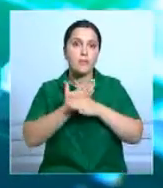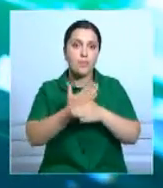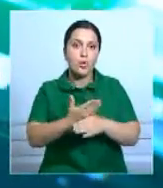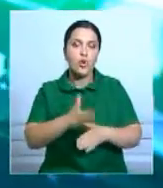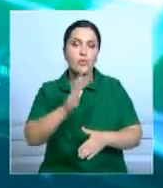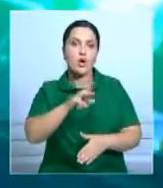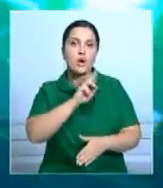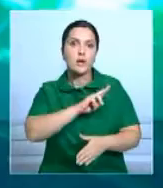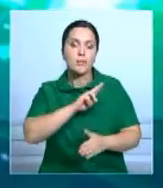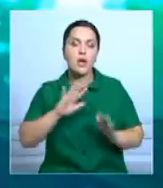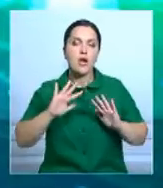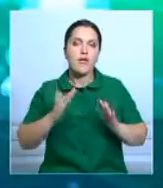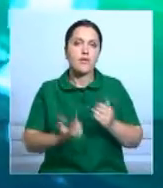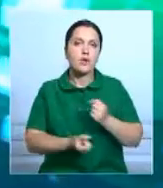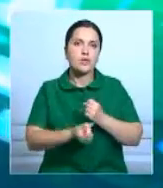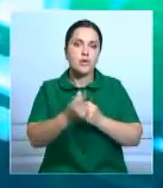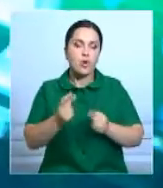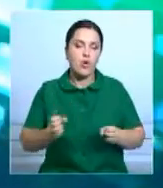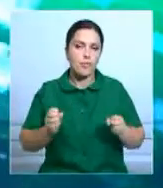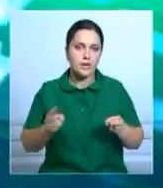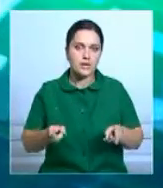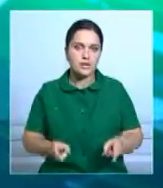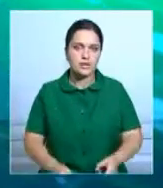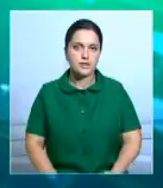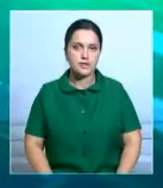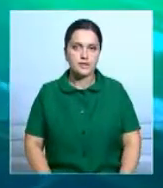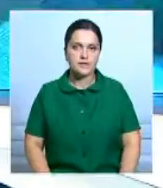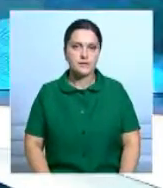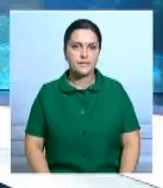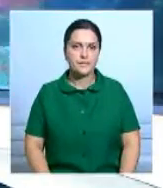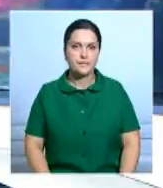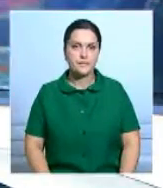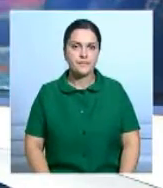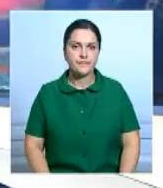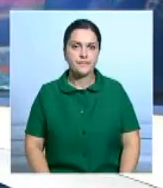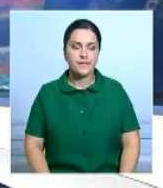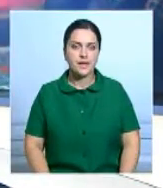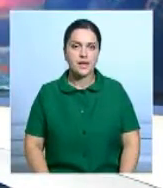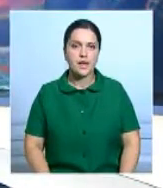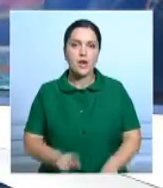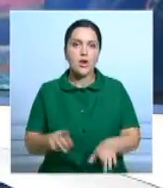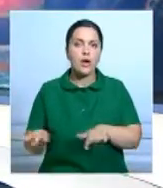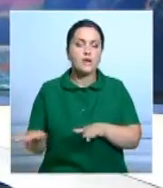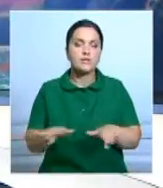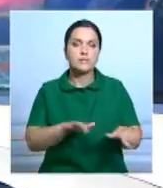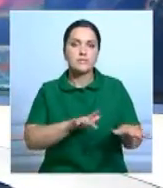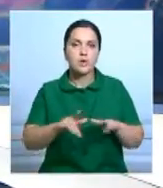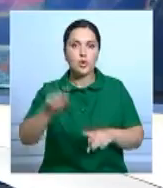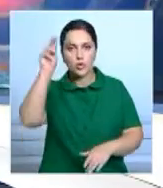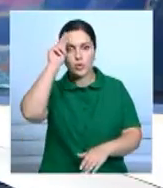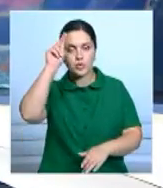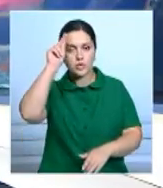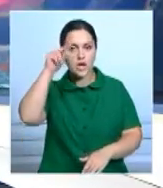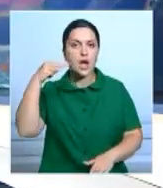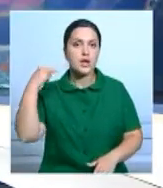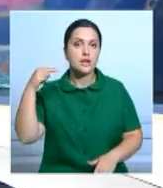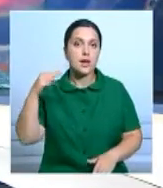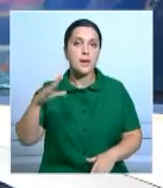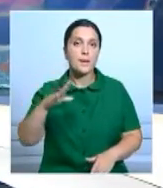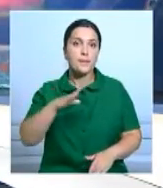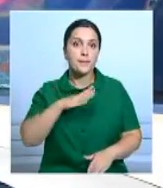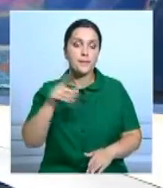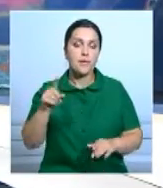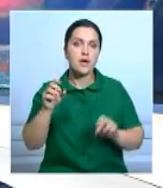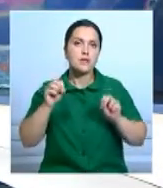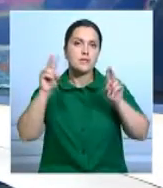алгоритм работы при реагировании на подобные угрозы. Оперативно-тактические учения прошли и в октябре. По легенде,